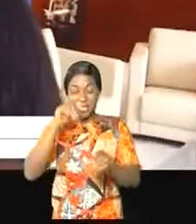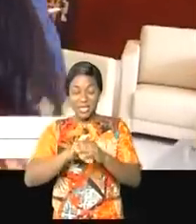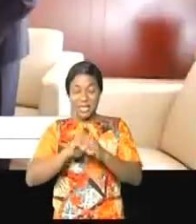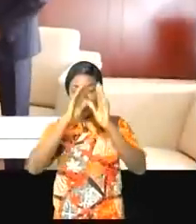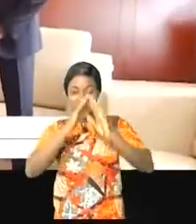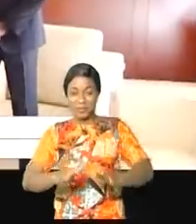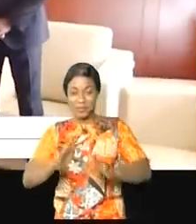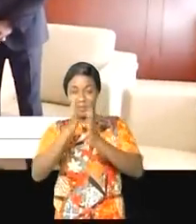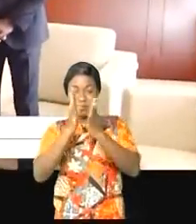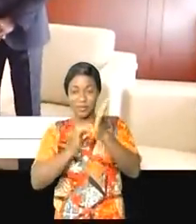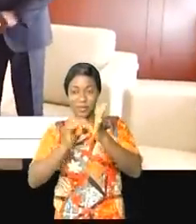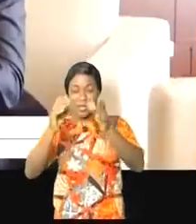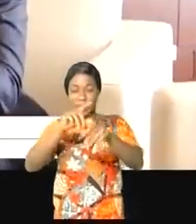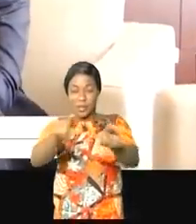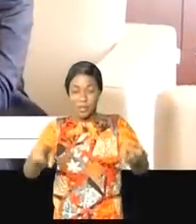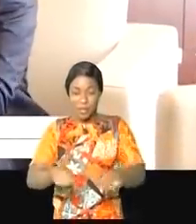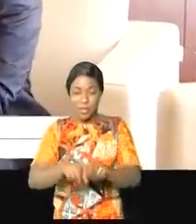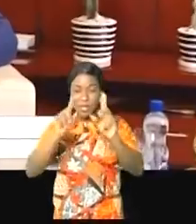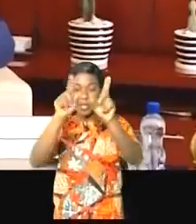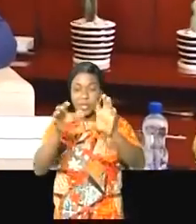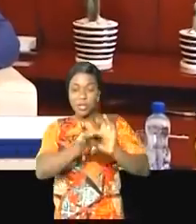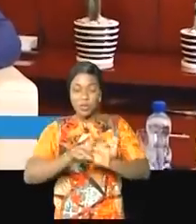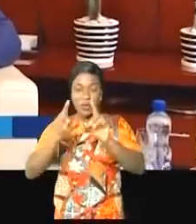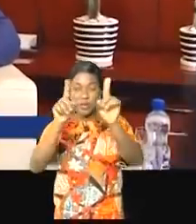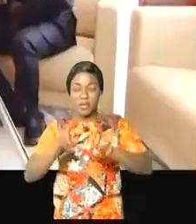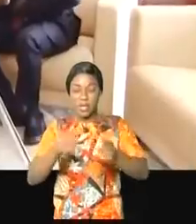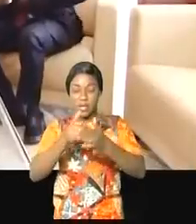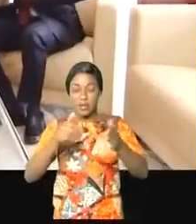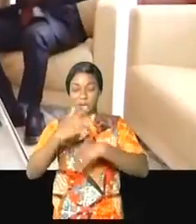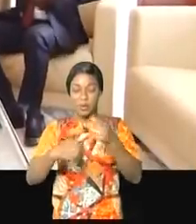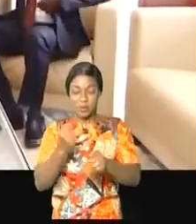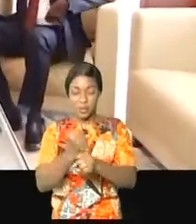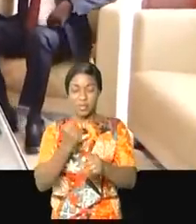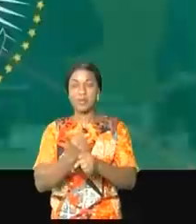de la tour de l'Union africaine avant le début des travaux.